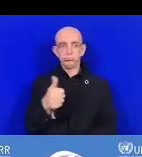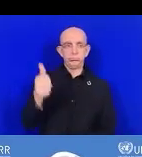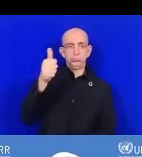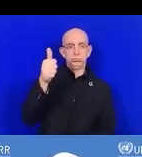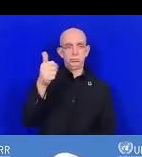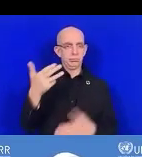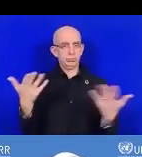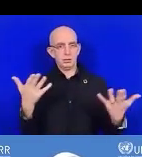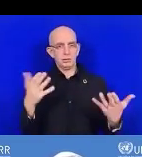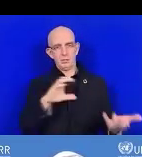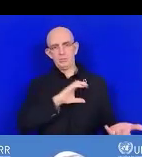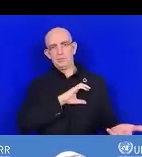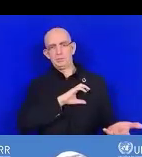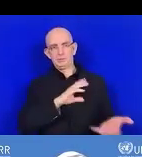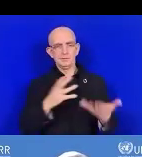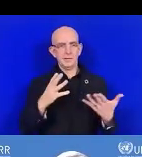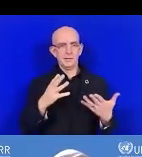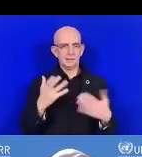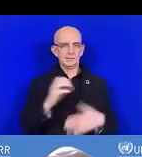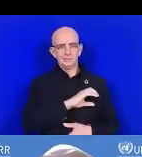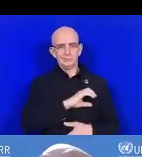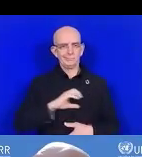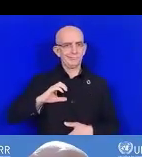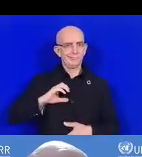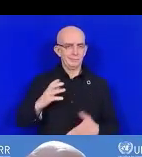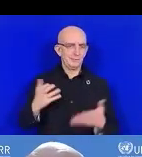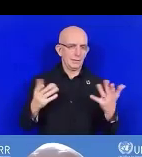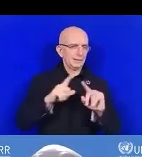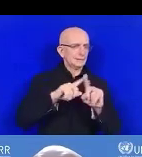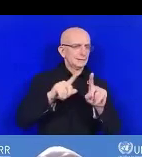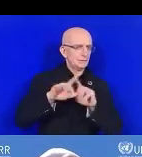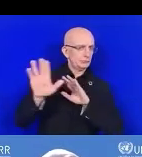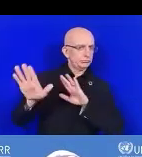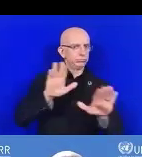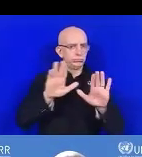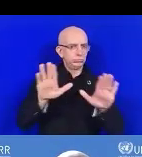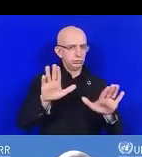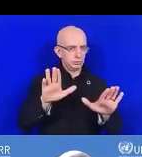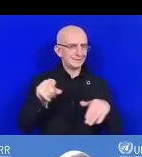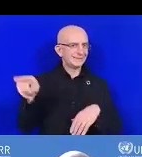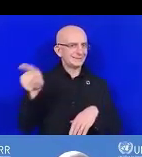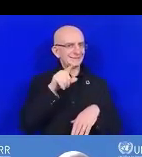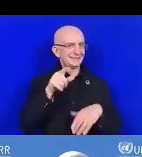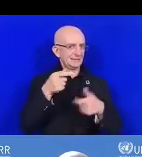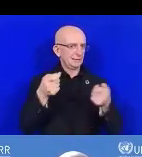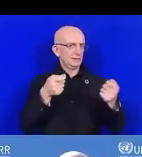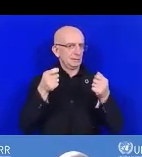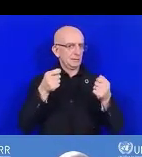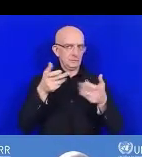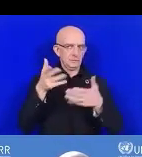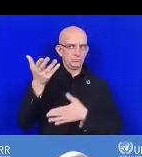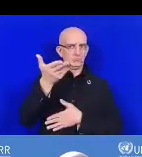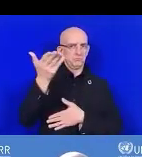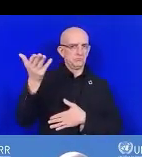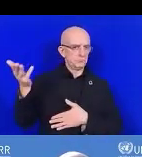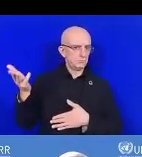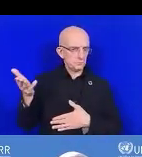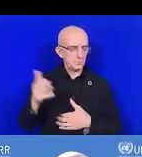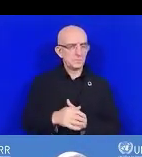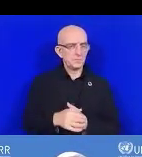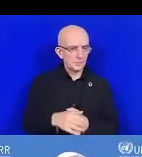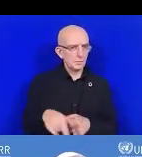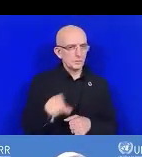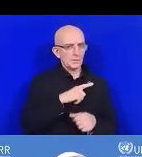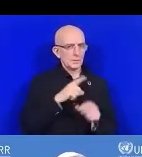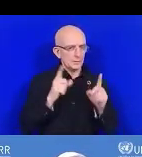nous devons assurer la participation des personnes handicapées ou des organisations